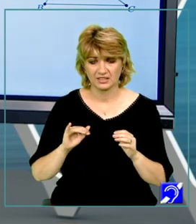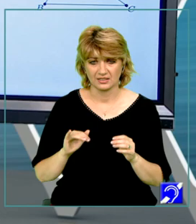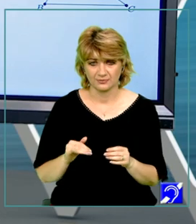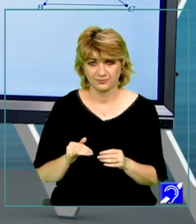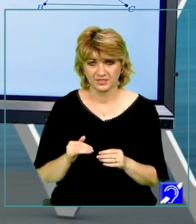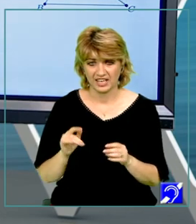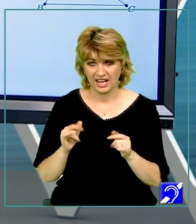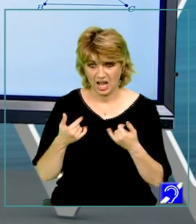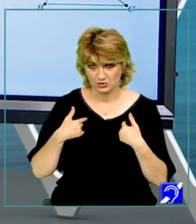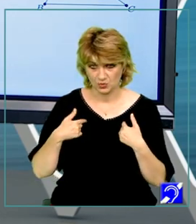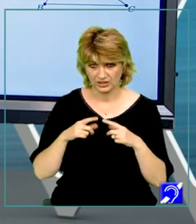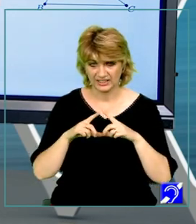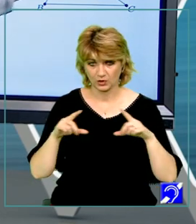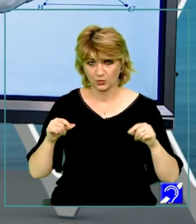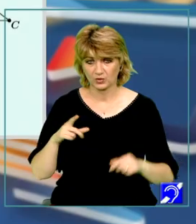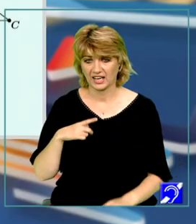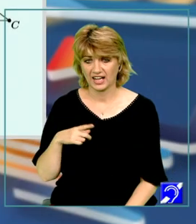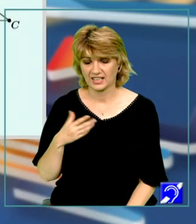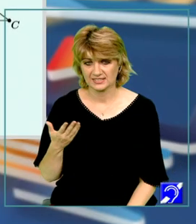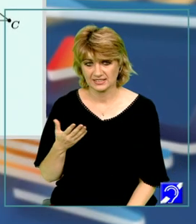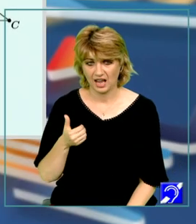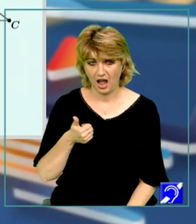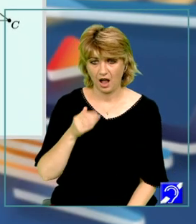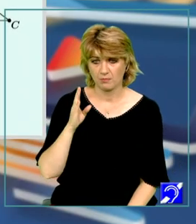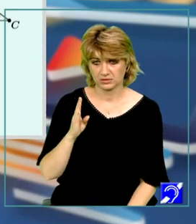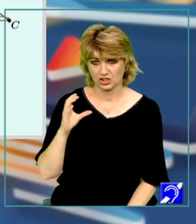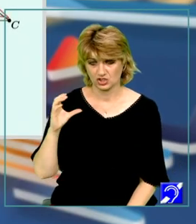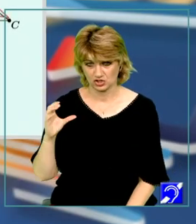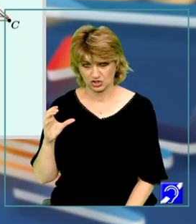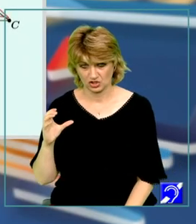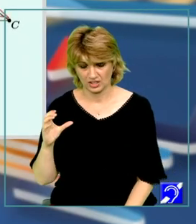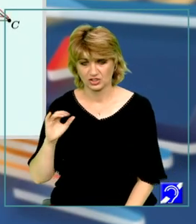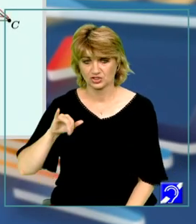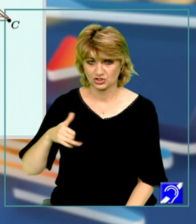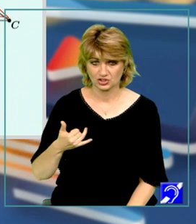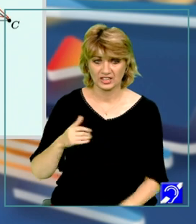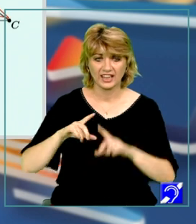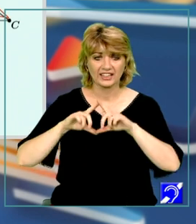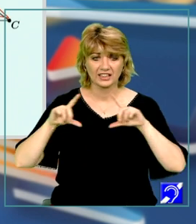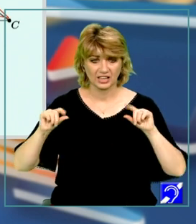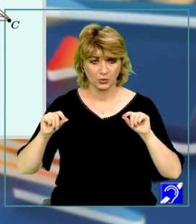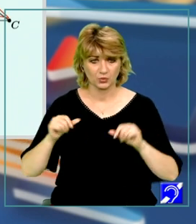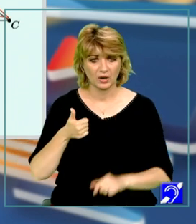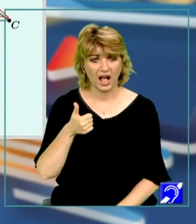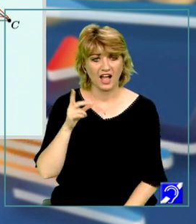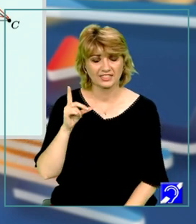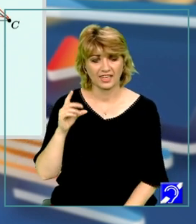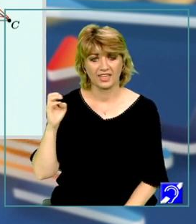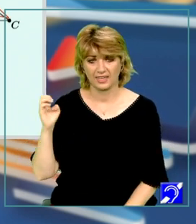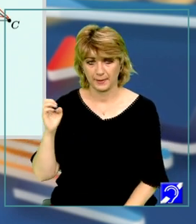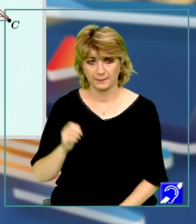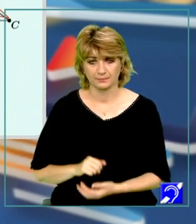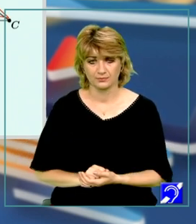nostru, triunghiurile sunt A, B, C și A, D,